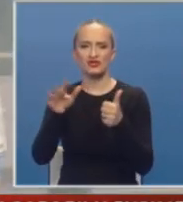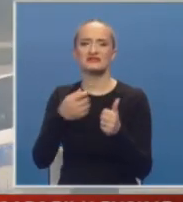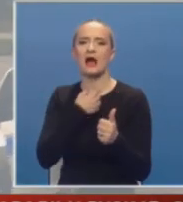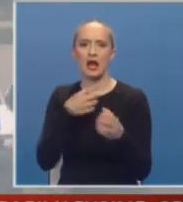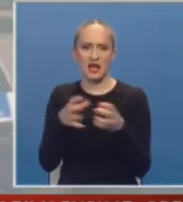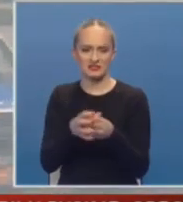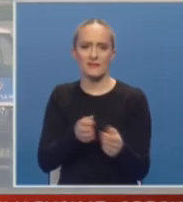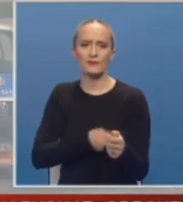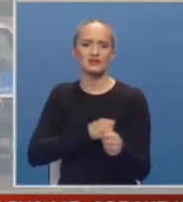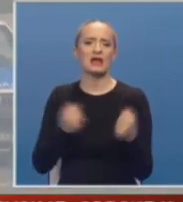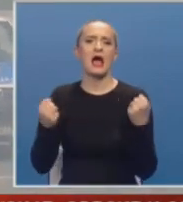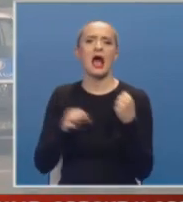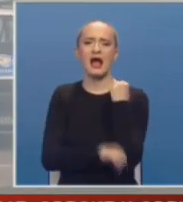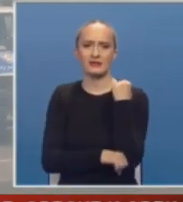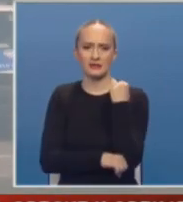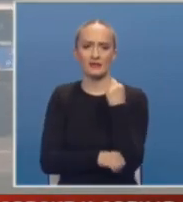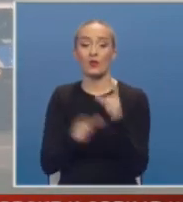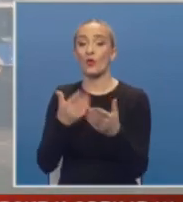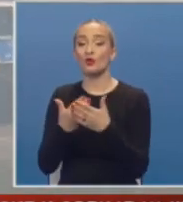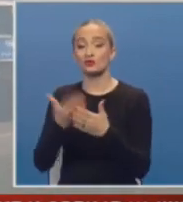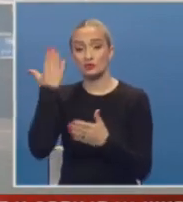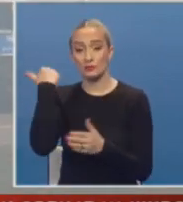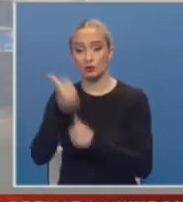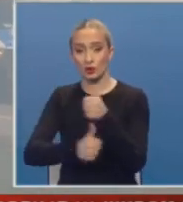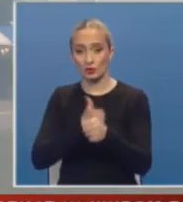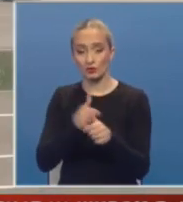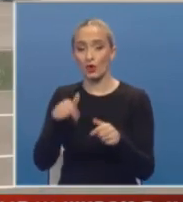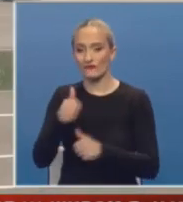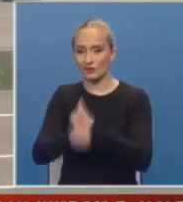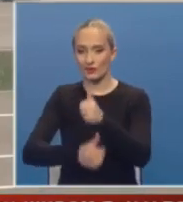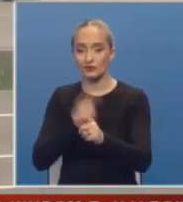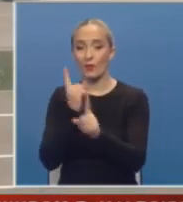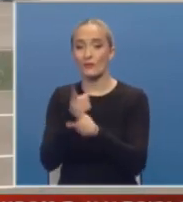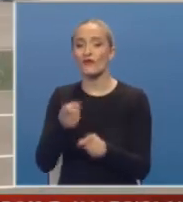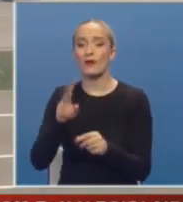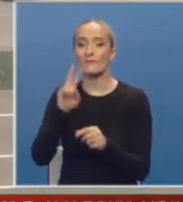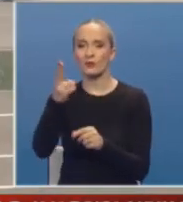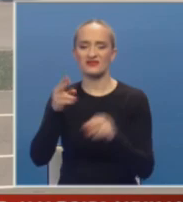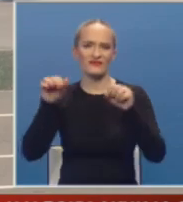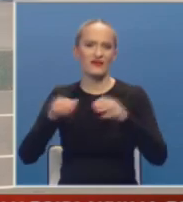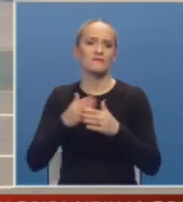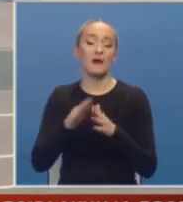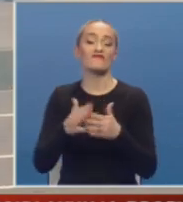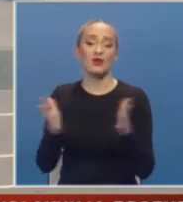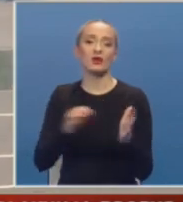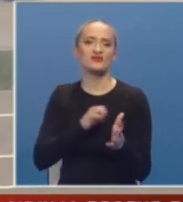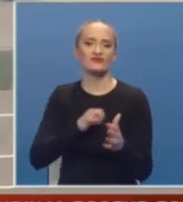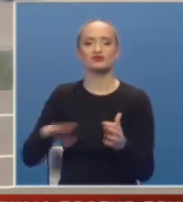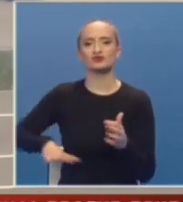26. klasu policijske akademije u odnosu na prethodne godine. Ove godine, upravo za ovaj poziv, vlada veliko